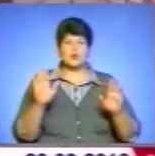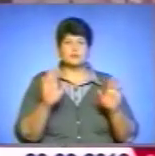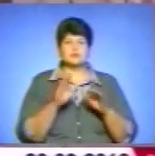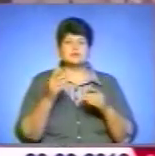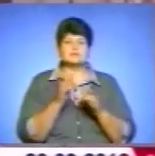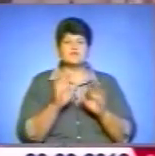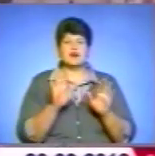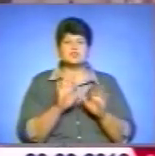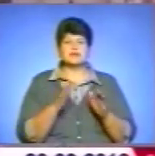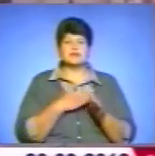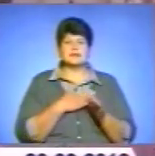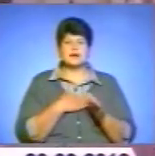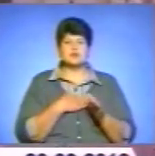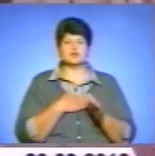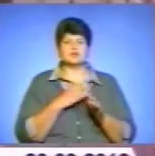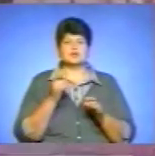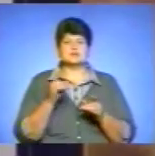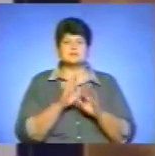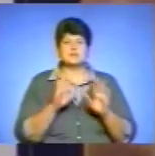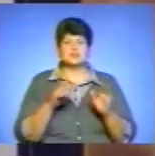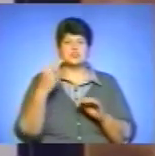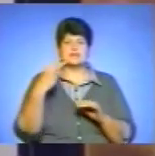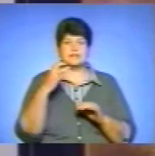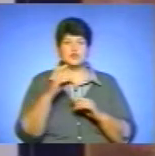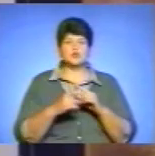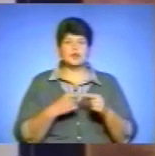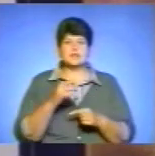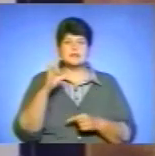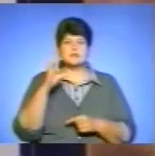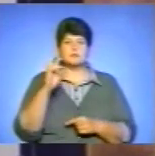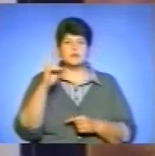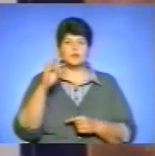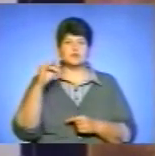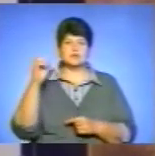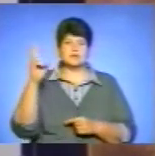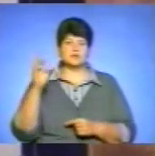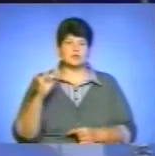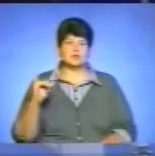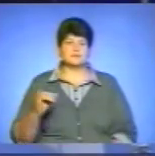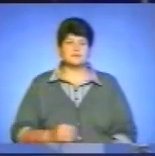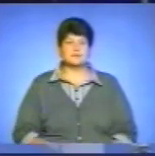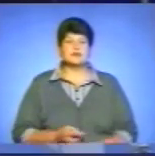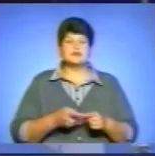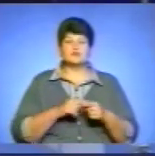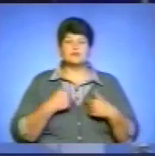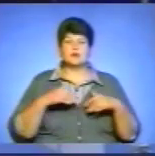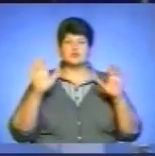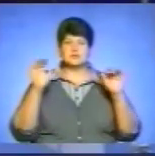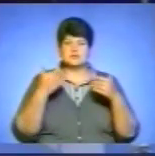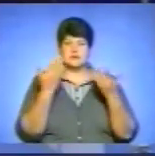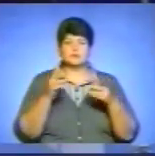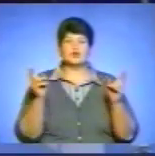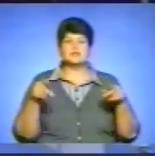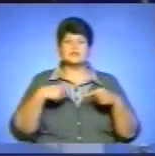землячки, Вагнерівської примадонни ХХ століття Соломії Крушельницької. На цьому я прощаюся з вами до